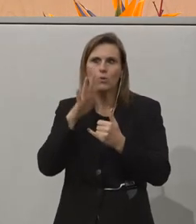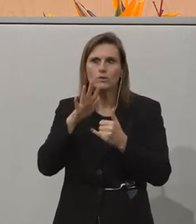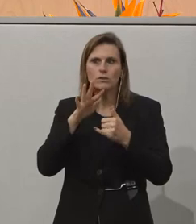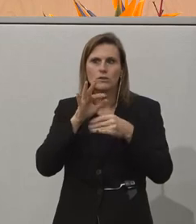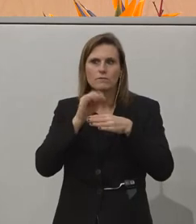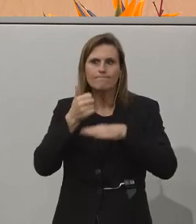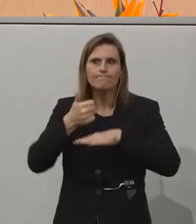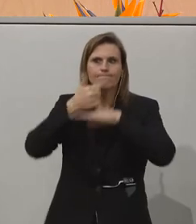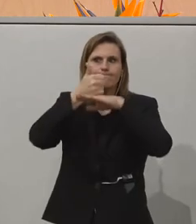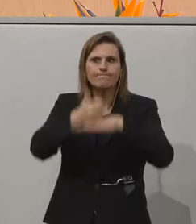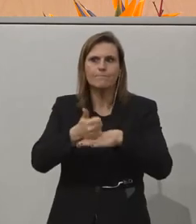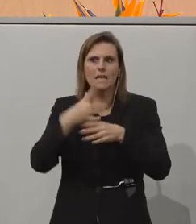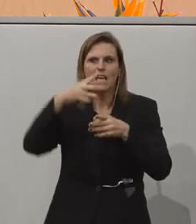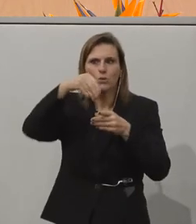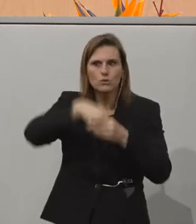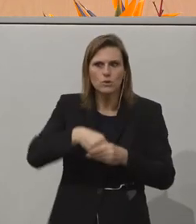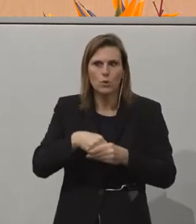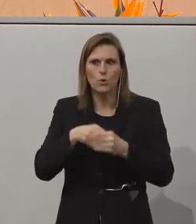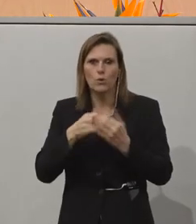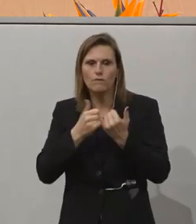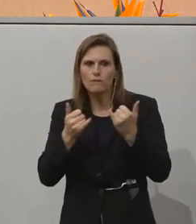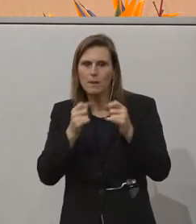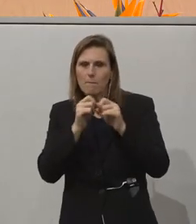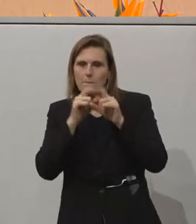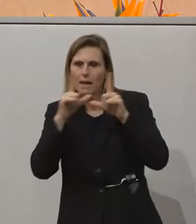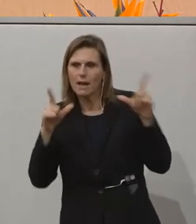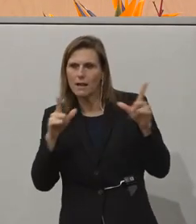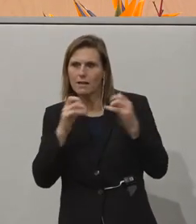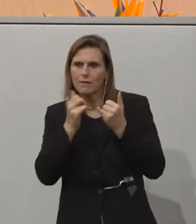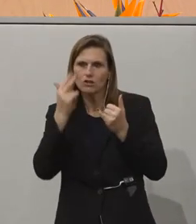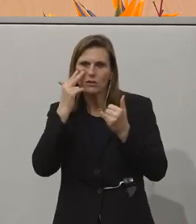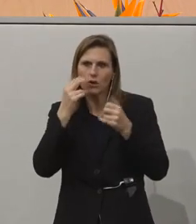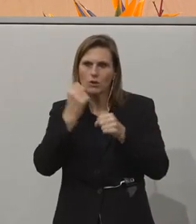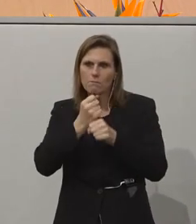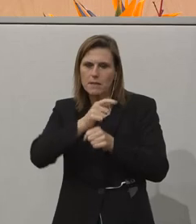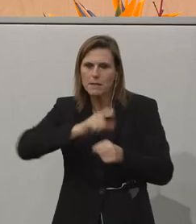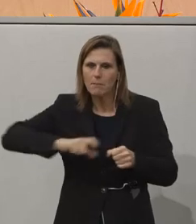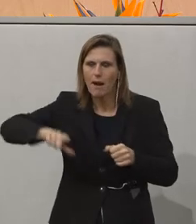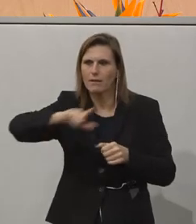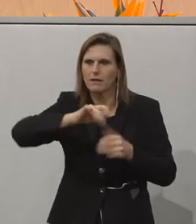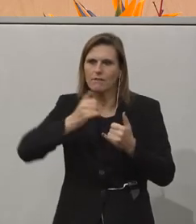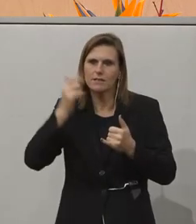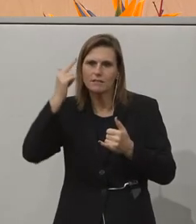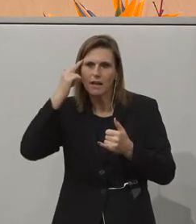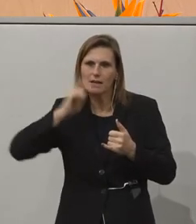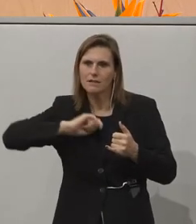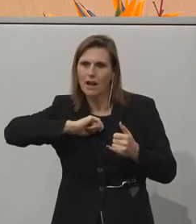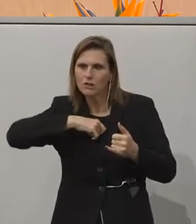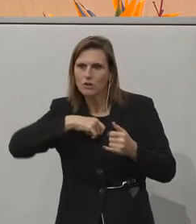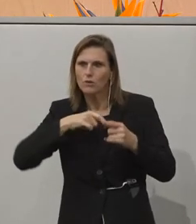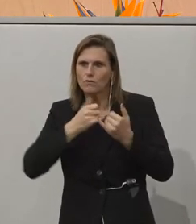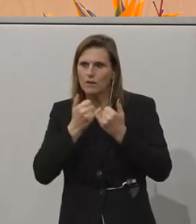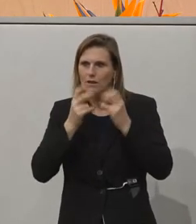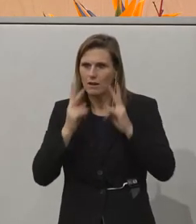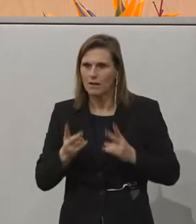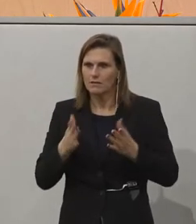Inklusion einbindet, wie es auf Mitarbeiterebene gedacht wird, damit das auch wirklich funktionieren kann